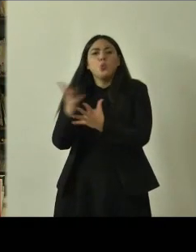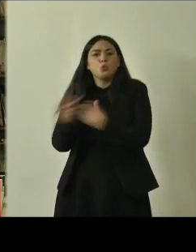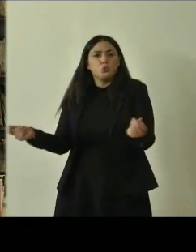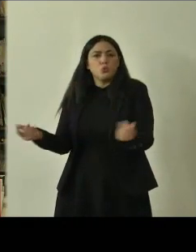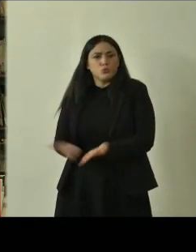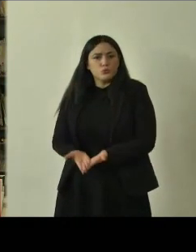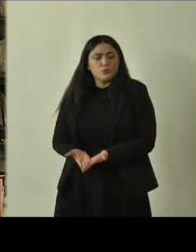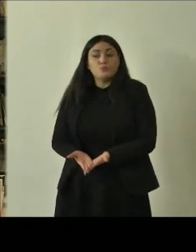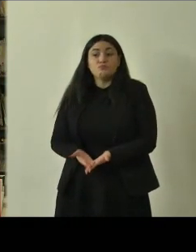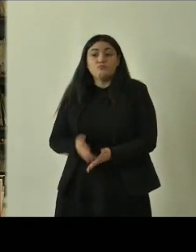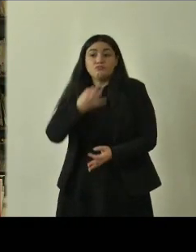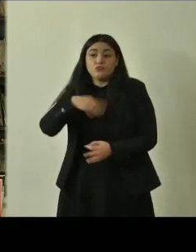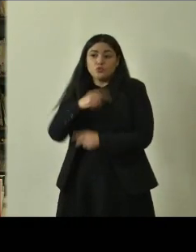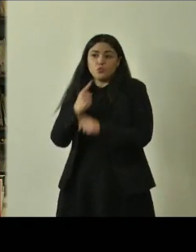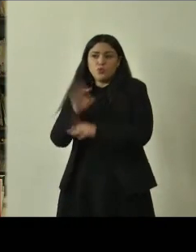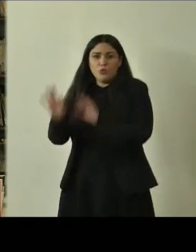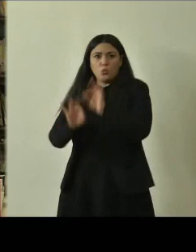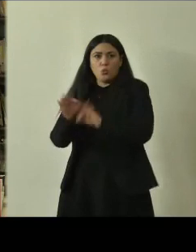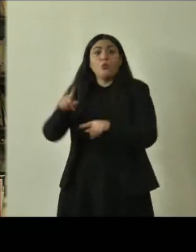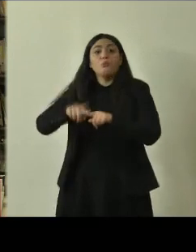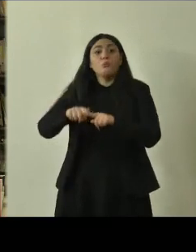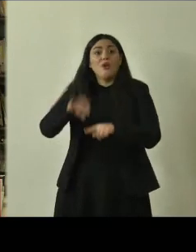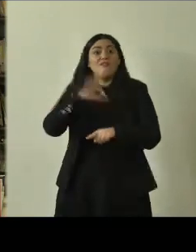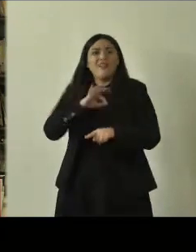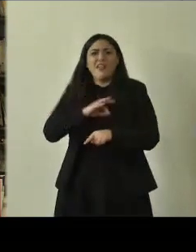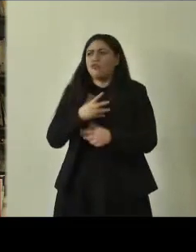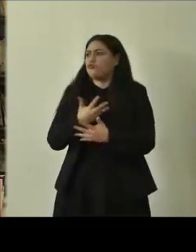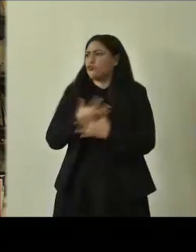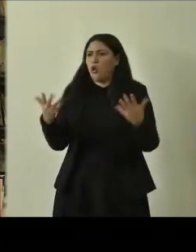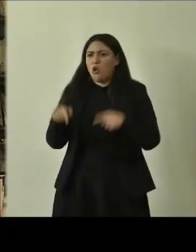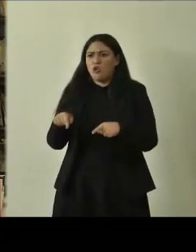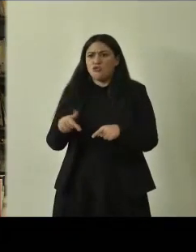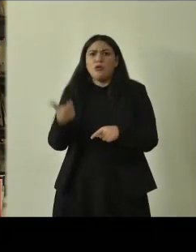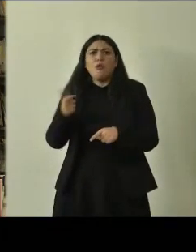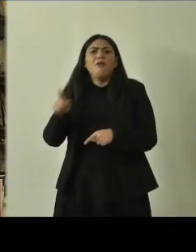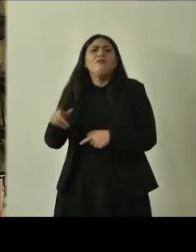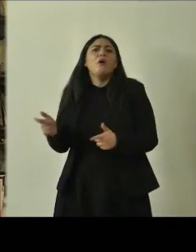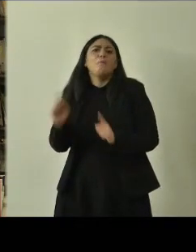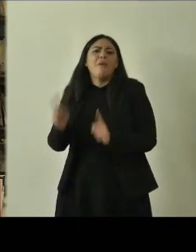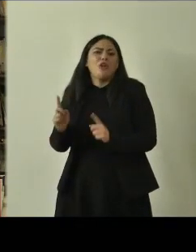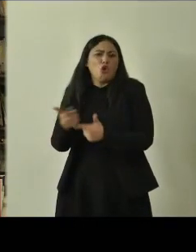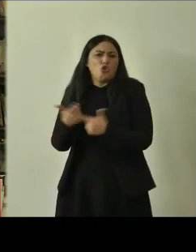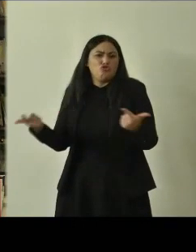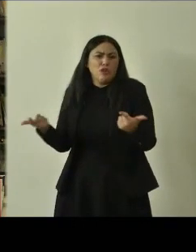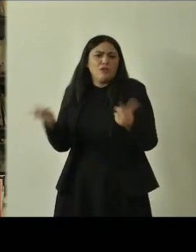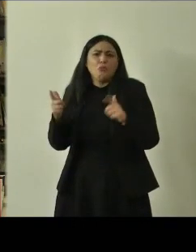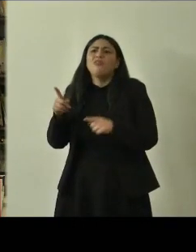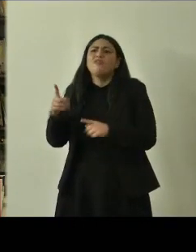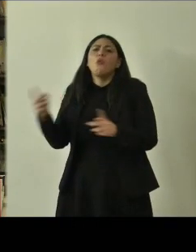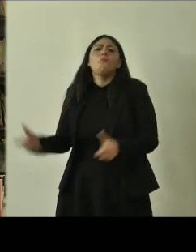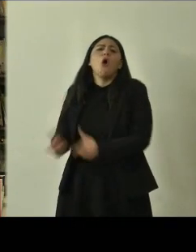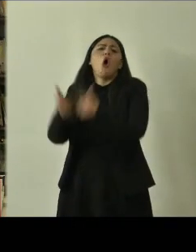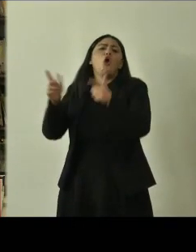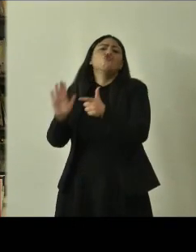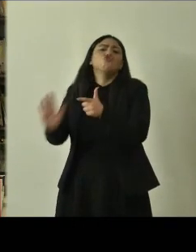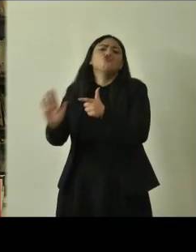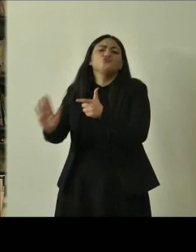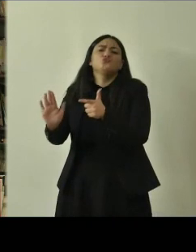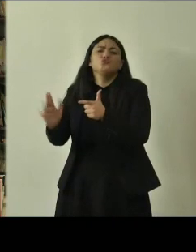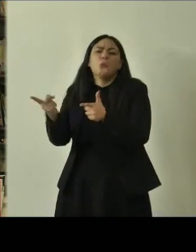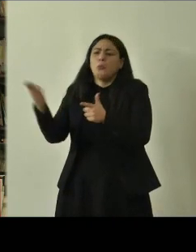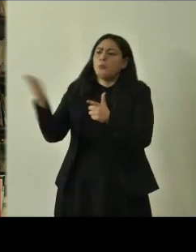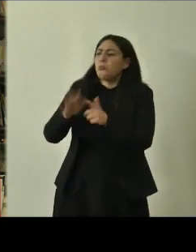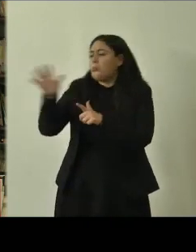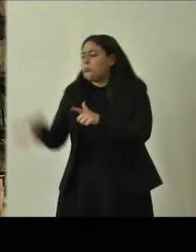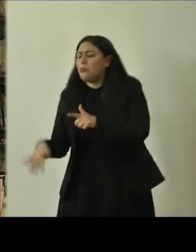poi questi hanno un vantaggio grosso cioè non sono pericolosi perché non essendo in una strada in una piazza se anche hanno un ramo secco che casca non